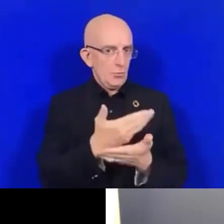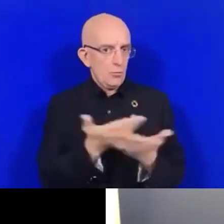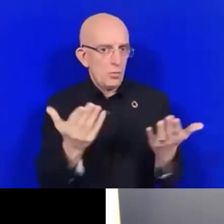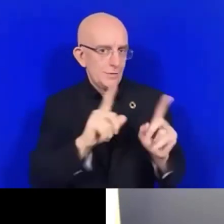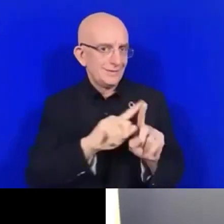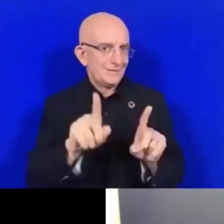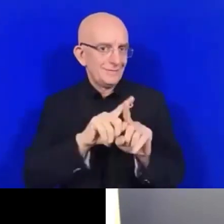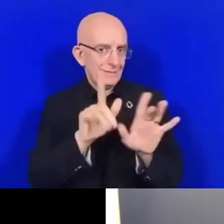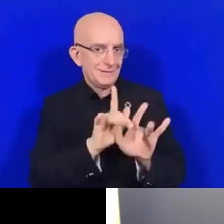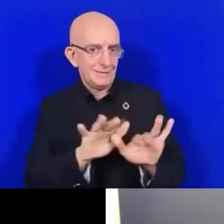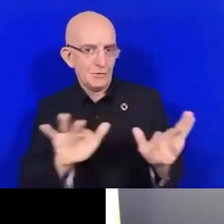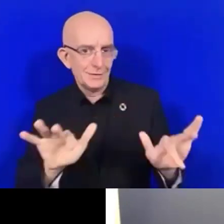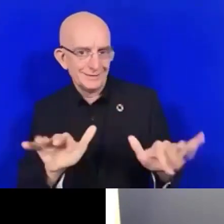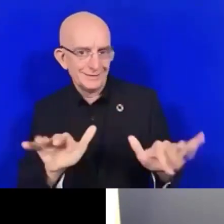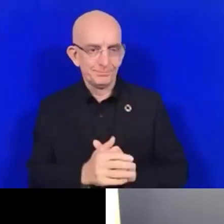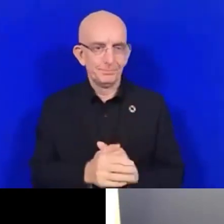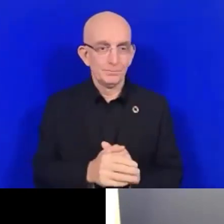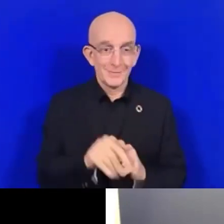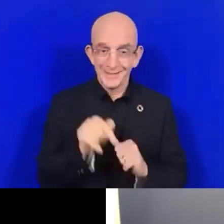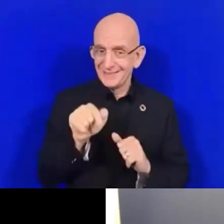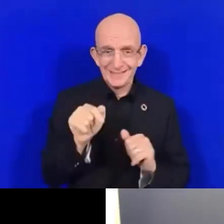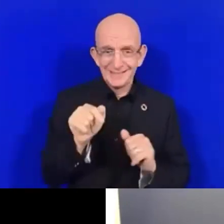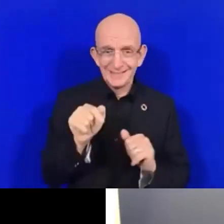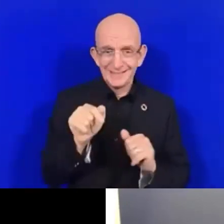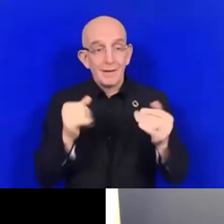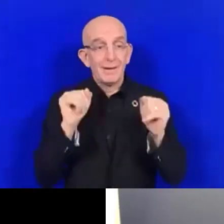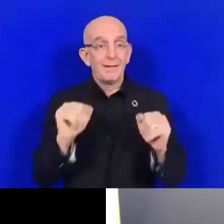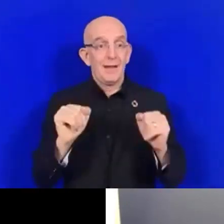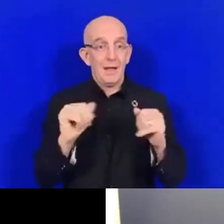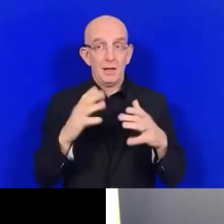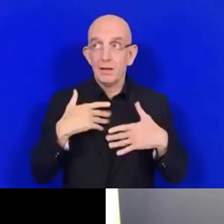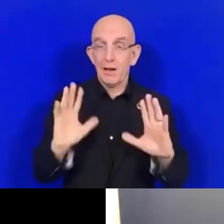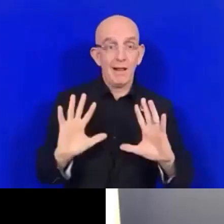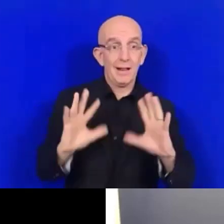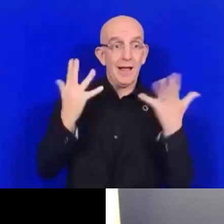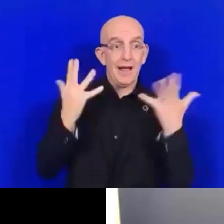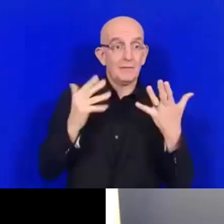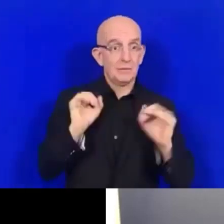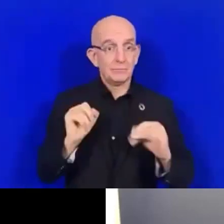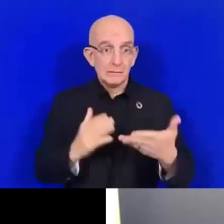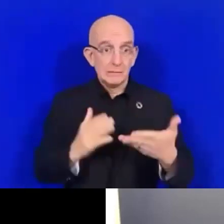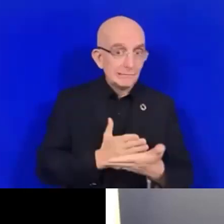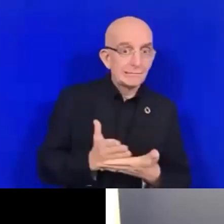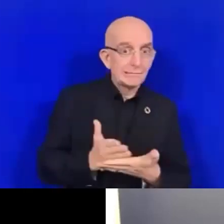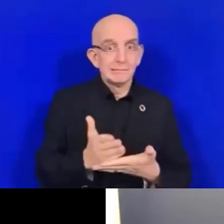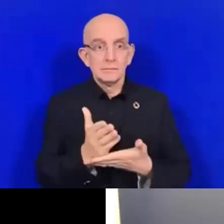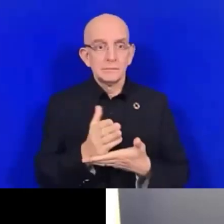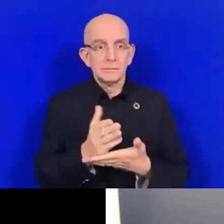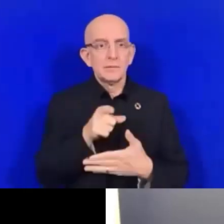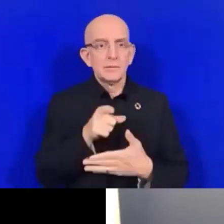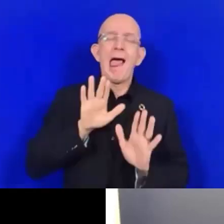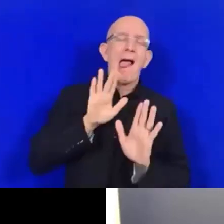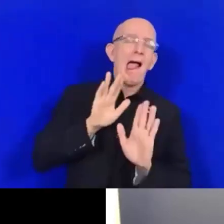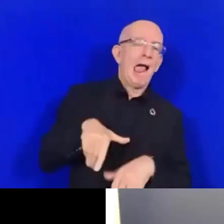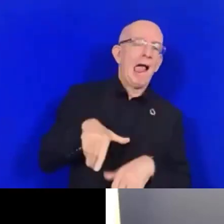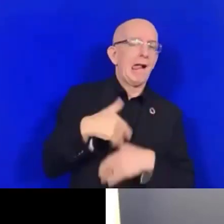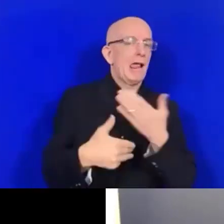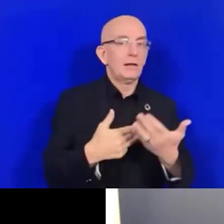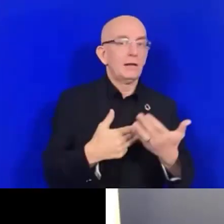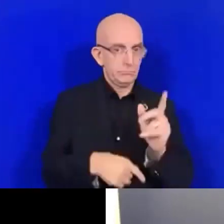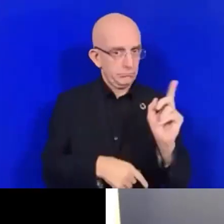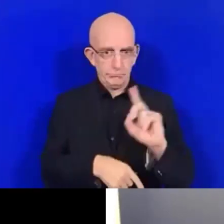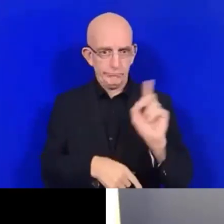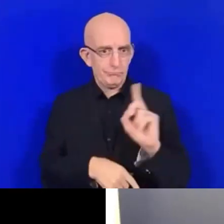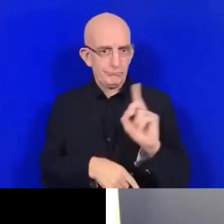y a clairement urgence. Urgence d'accélérer les actions pour réduire les catastrophes